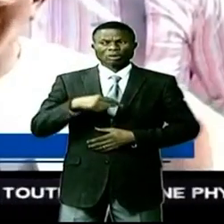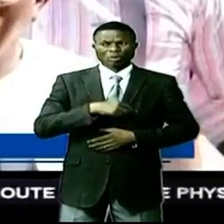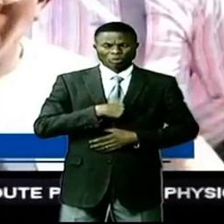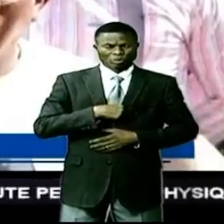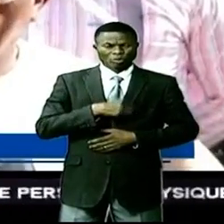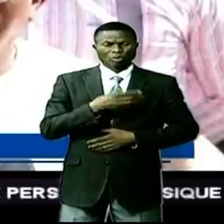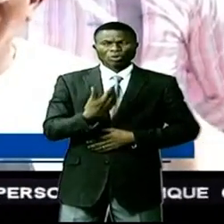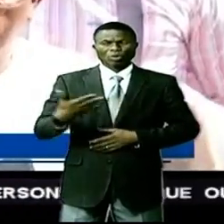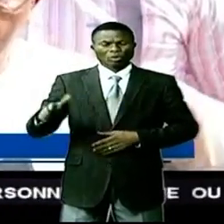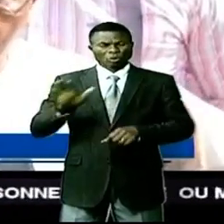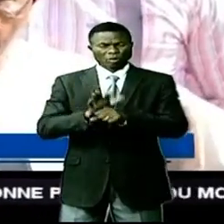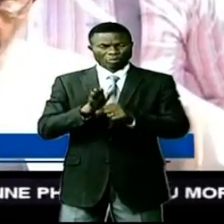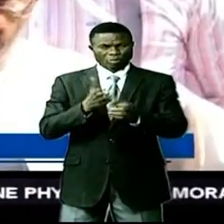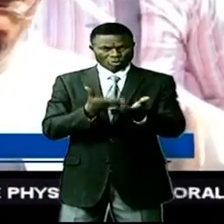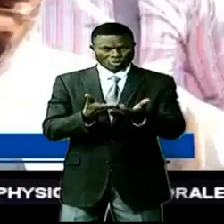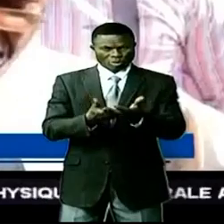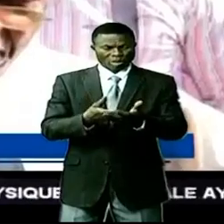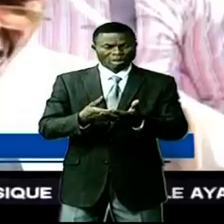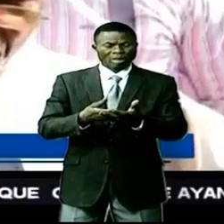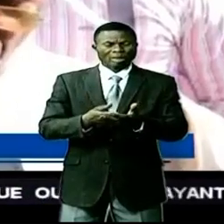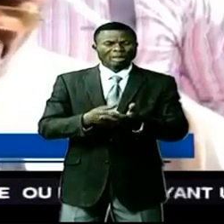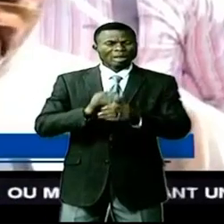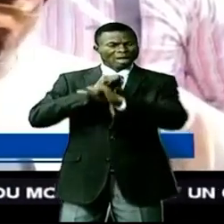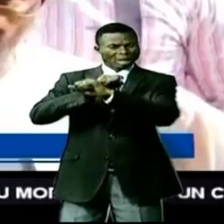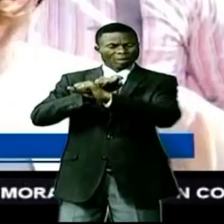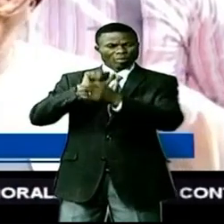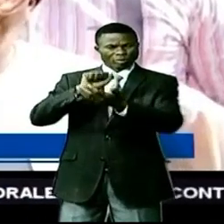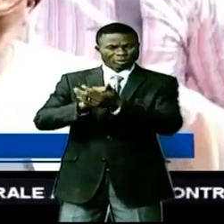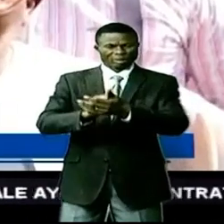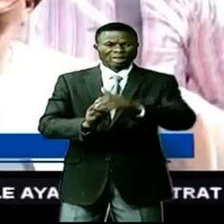nature à Tarsis.